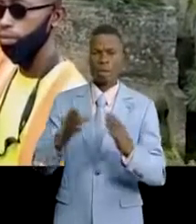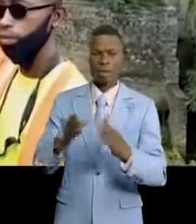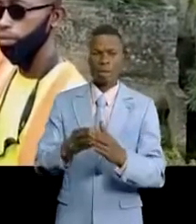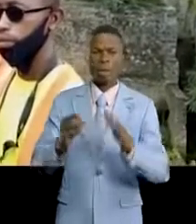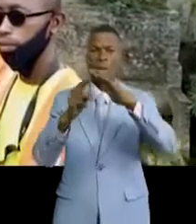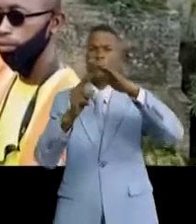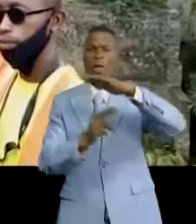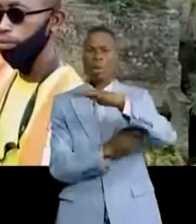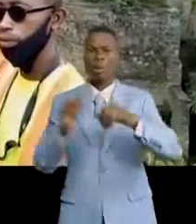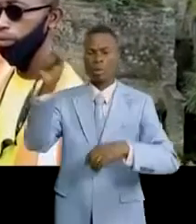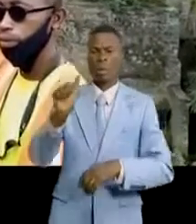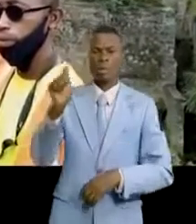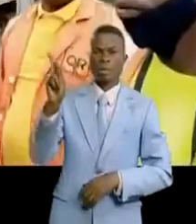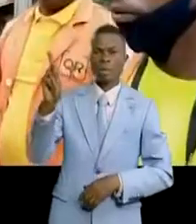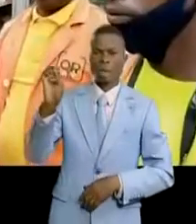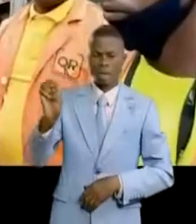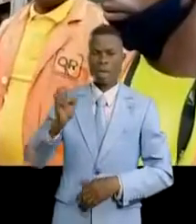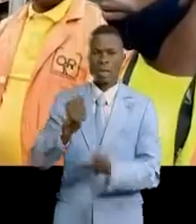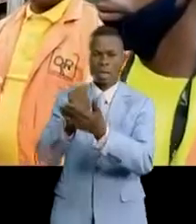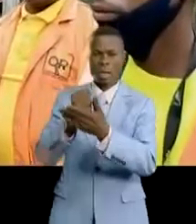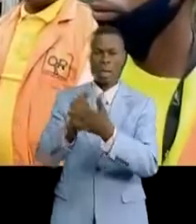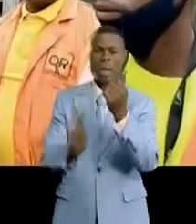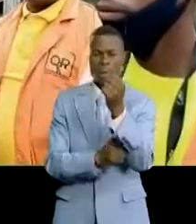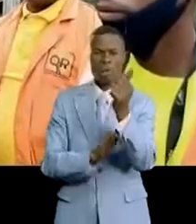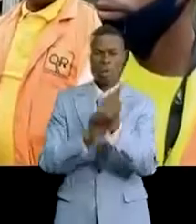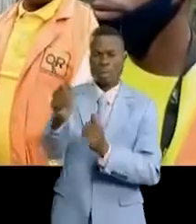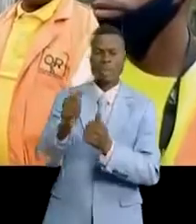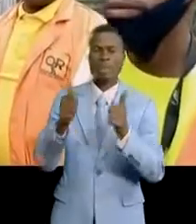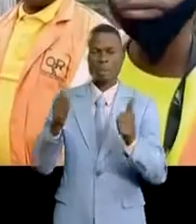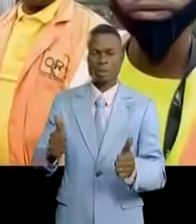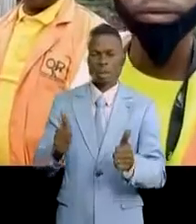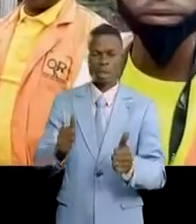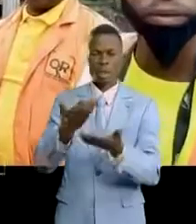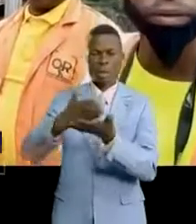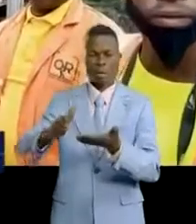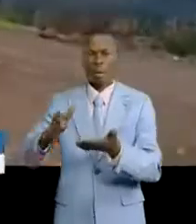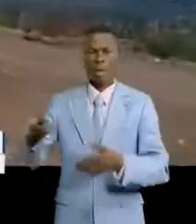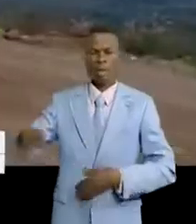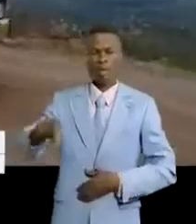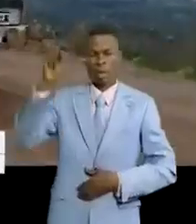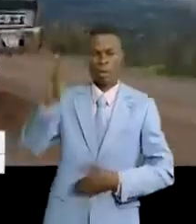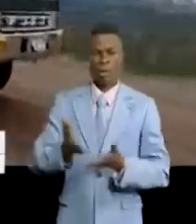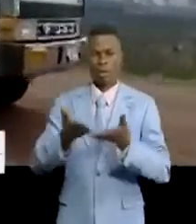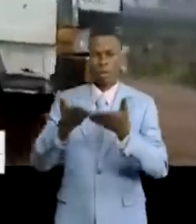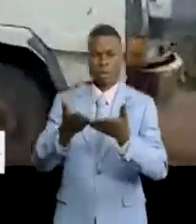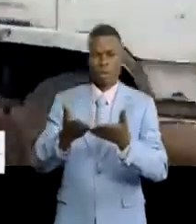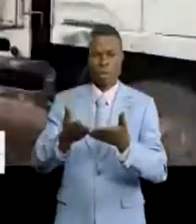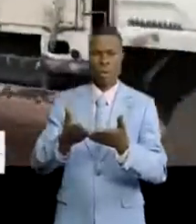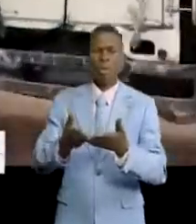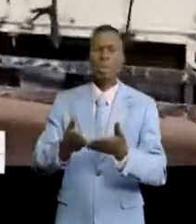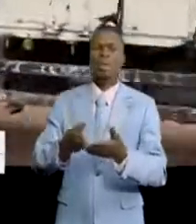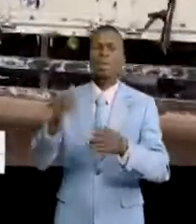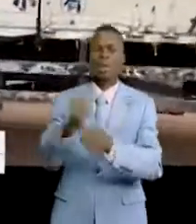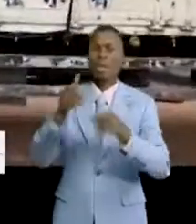saqués, nouvellement réhabilité, afin de permettre la fluidité de la circulation dans cette partie de la province du Nord-Kivu, où la groupe pastorale